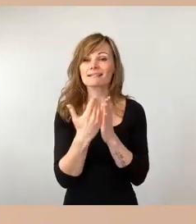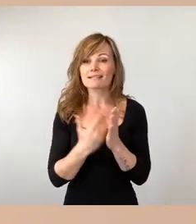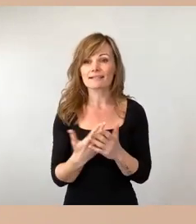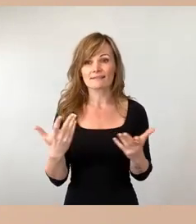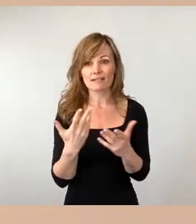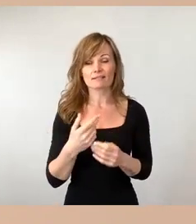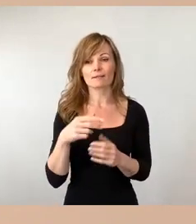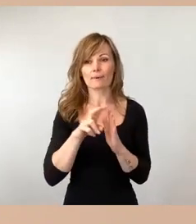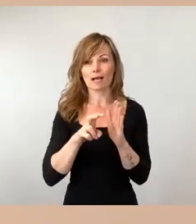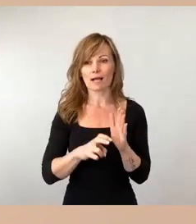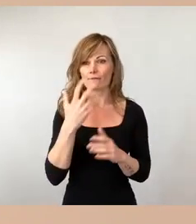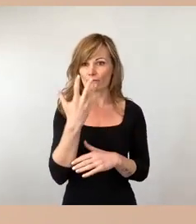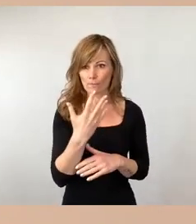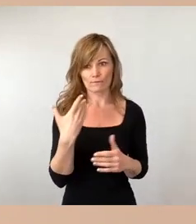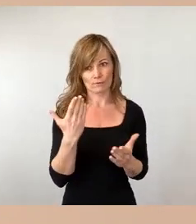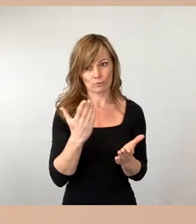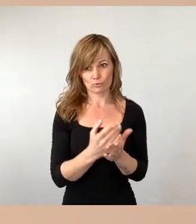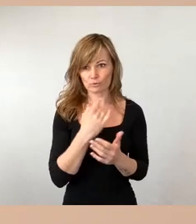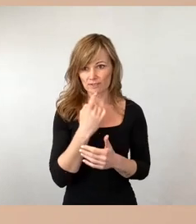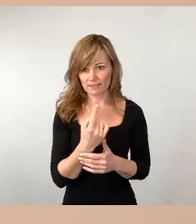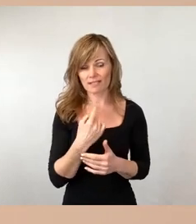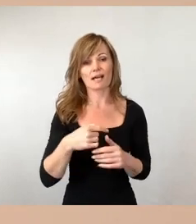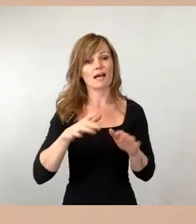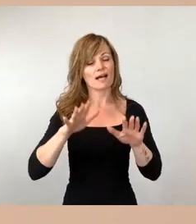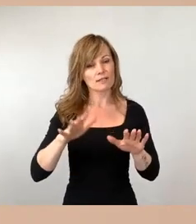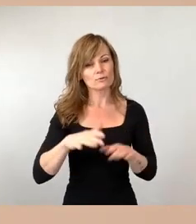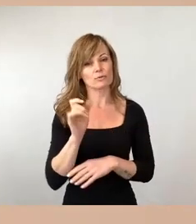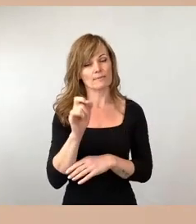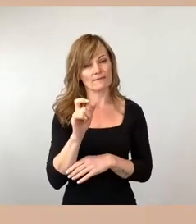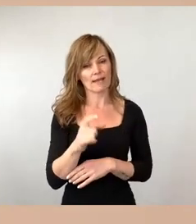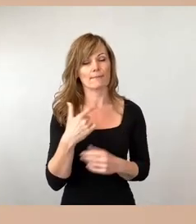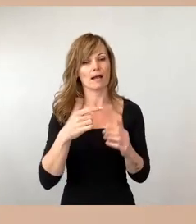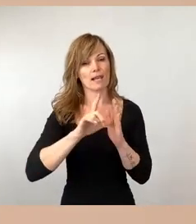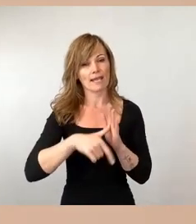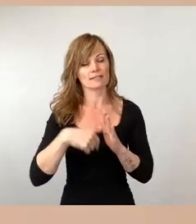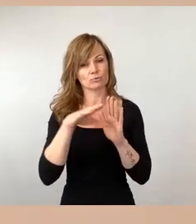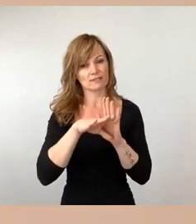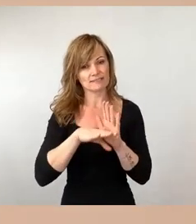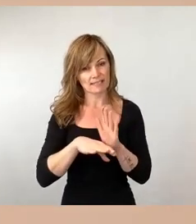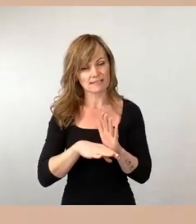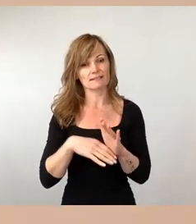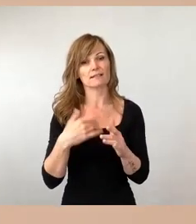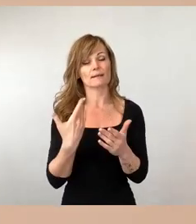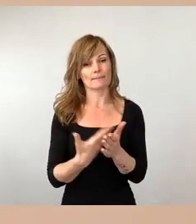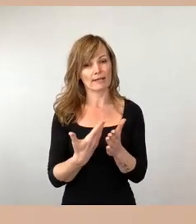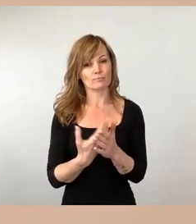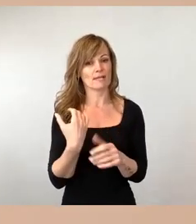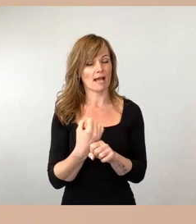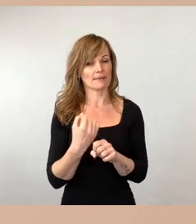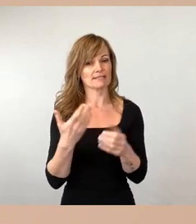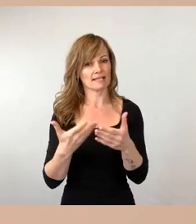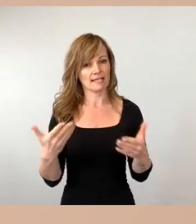erwähnt, Asylbewerbeleistungsgesetz, Arbeitsgelegenheiten bei staatlichen, bei kommunalen, bei